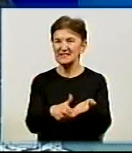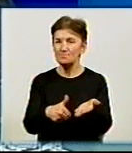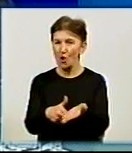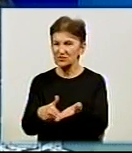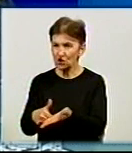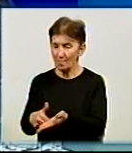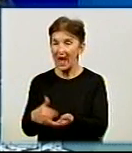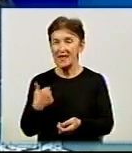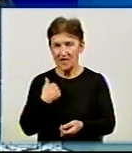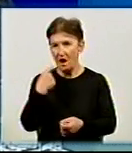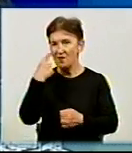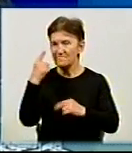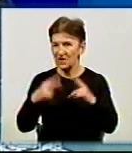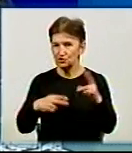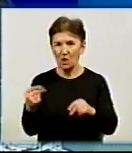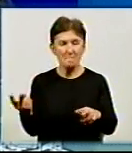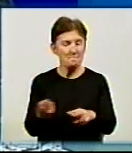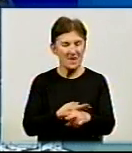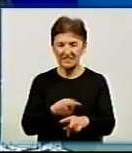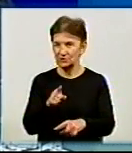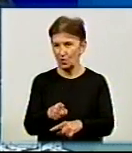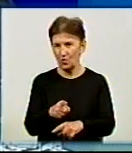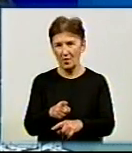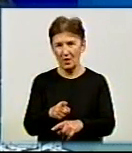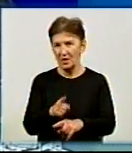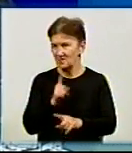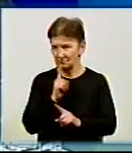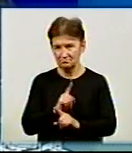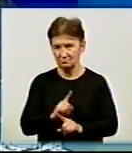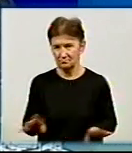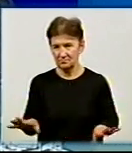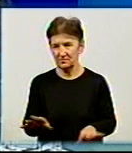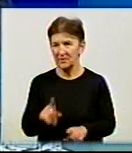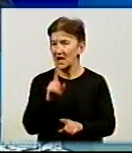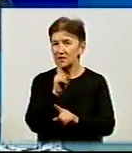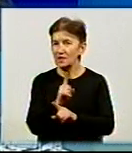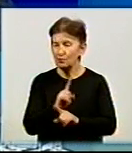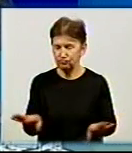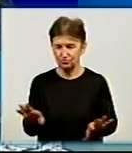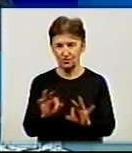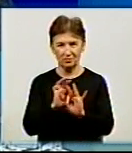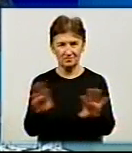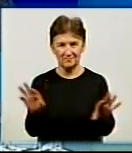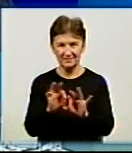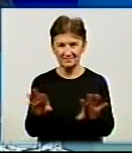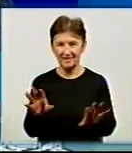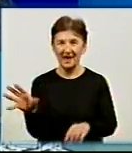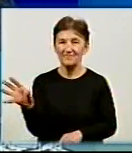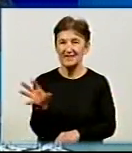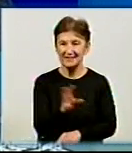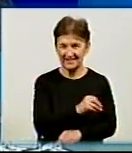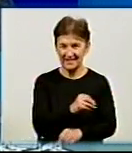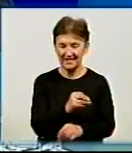я вважаю, що без цього не обійдеться. Не буду відкривати усі наші